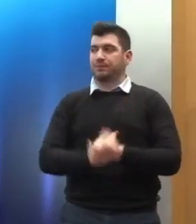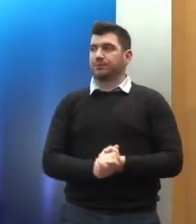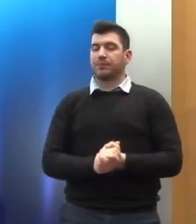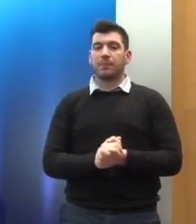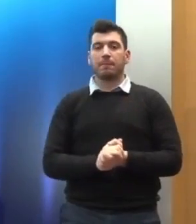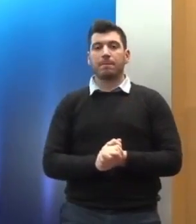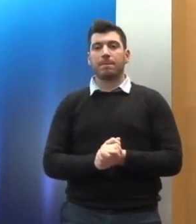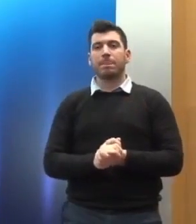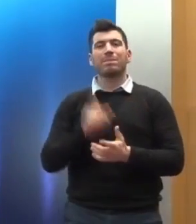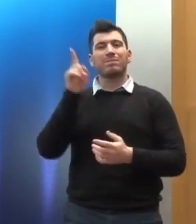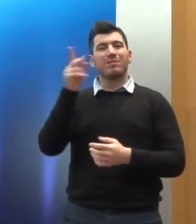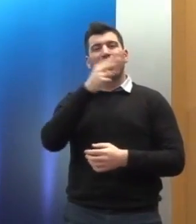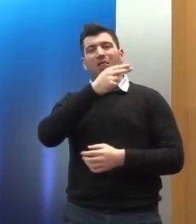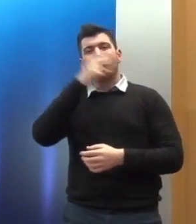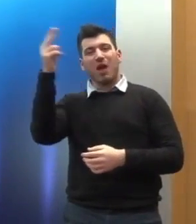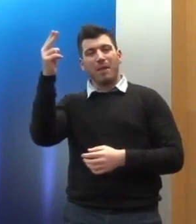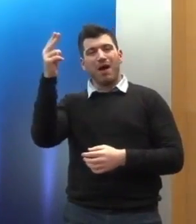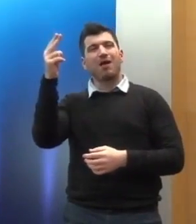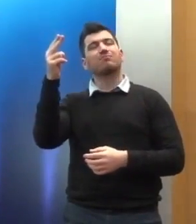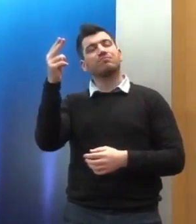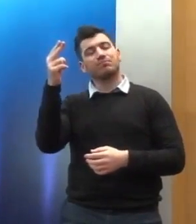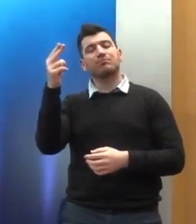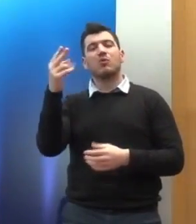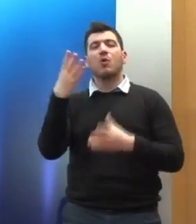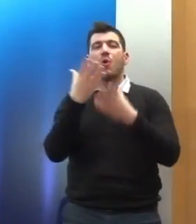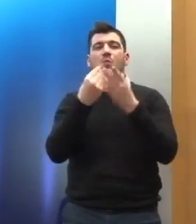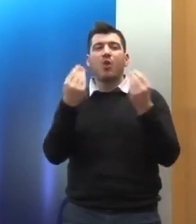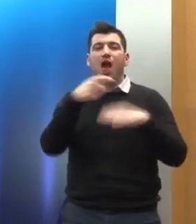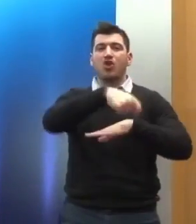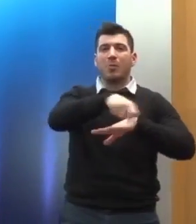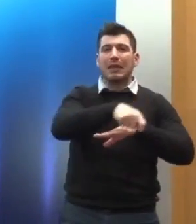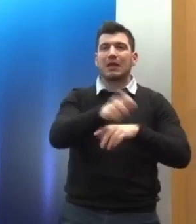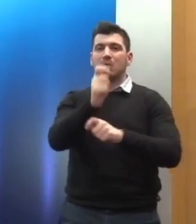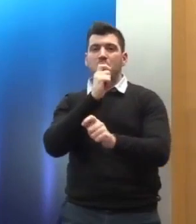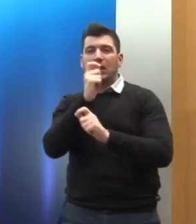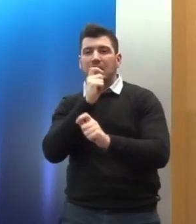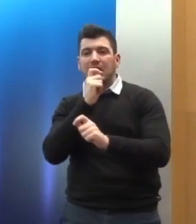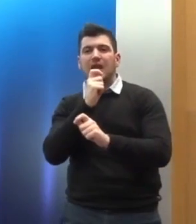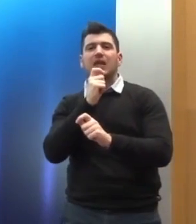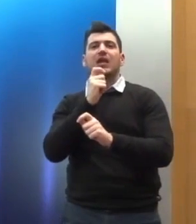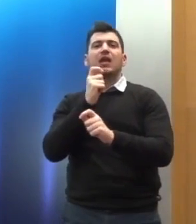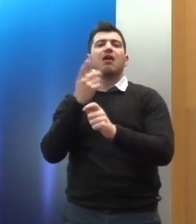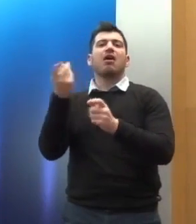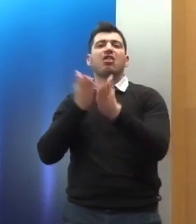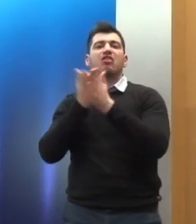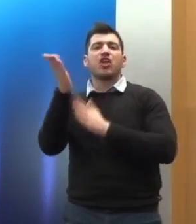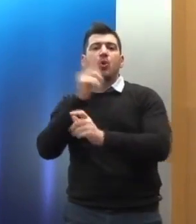Είναι ένα θέμα που μπορεί να προσεγγιστεί από πολλές όψεις. Τη νομική, την πολιτική, τη δίκαιοπολιτική.